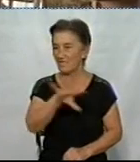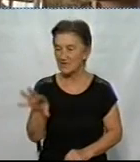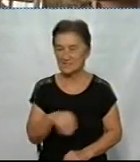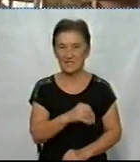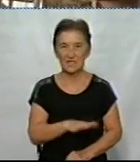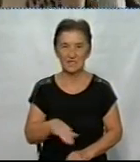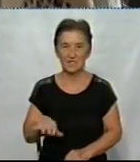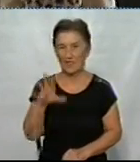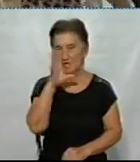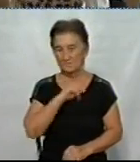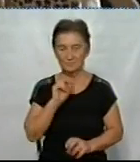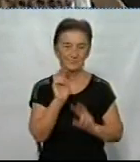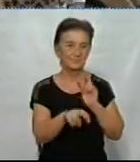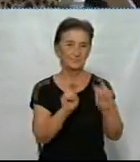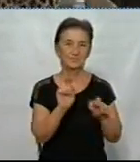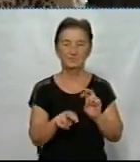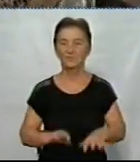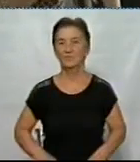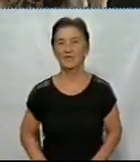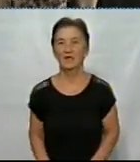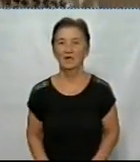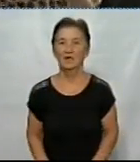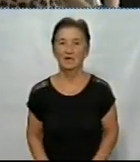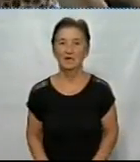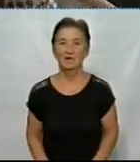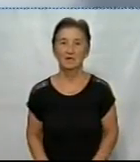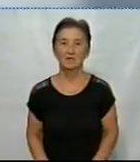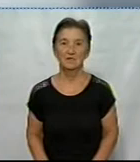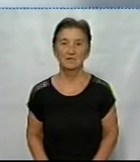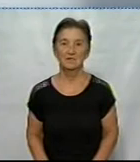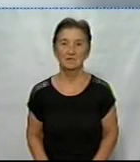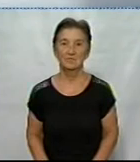свої гуртки. Анна Добрань, Роман Сташенко, новини на Суспільному, Кропивницький.